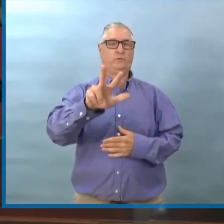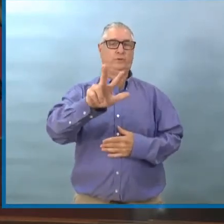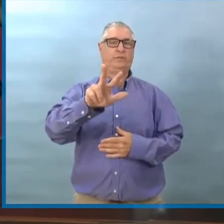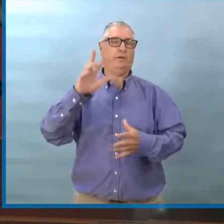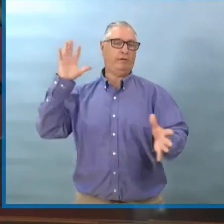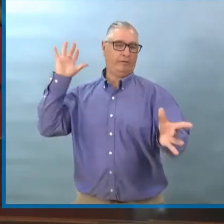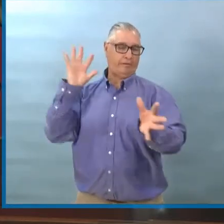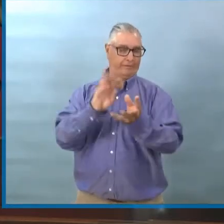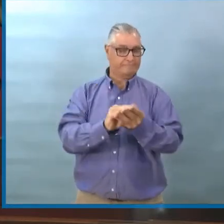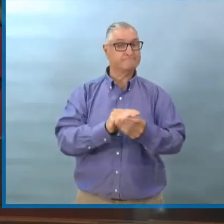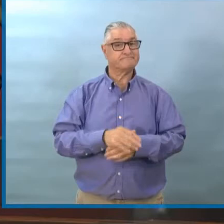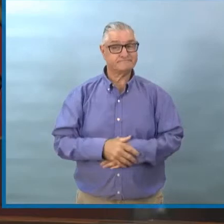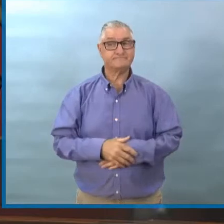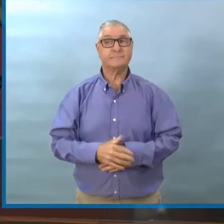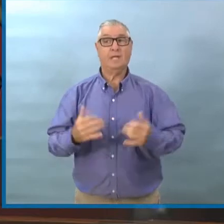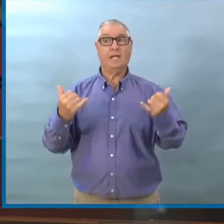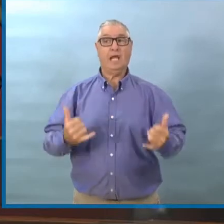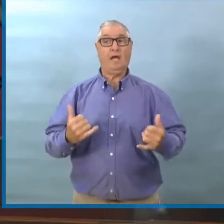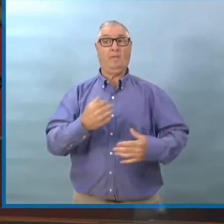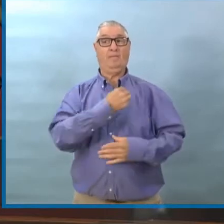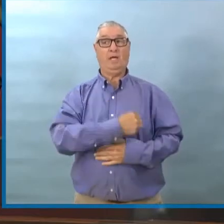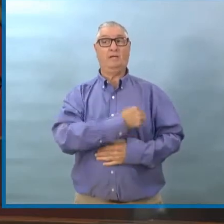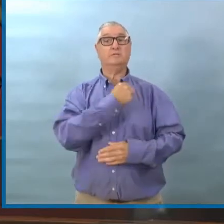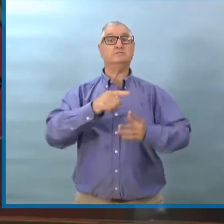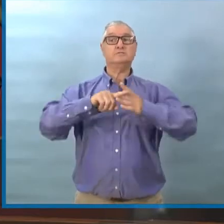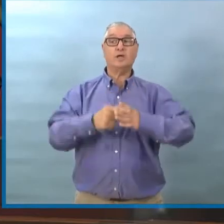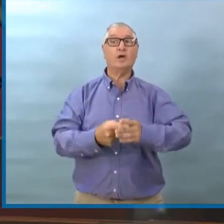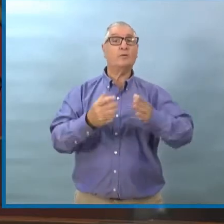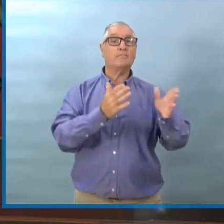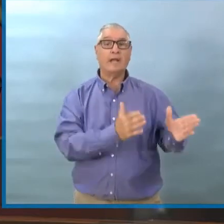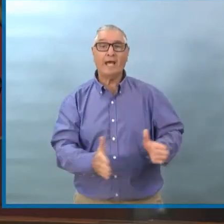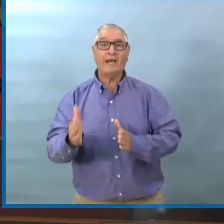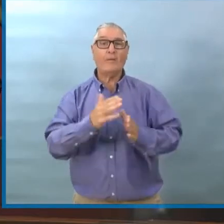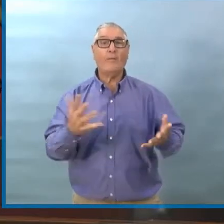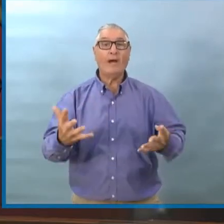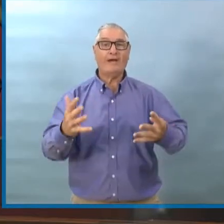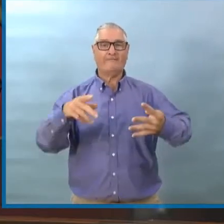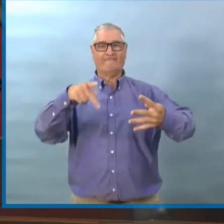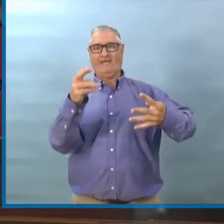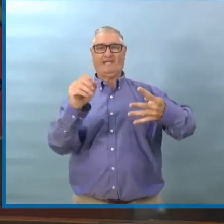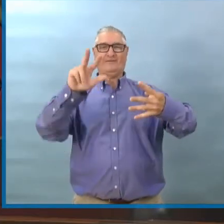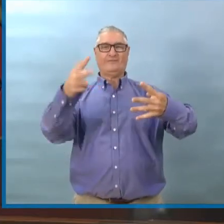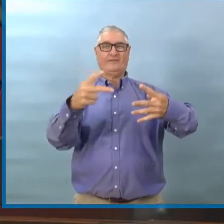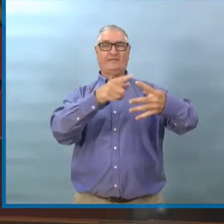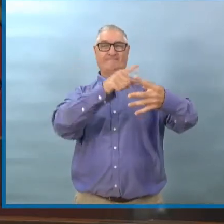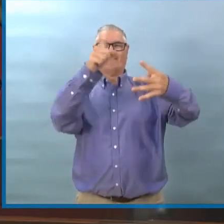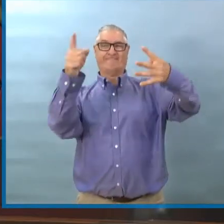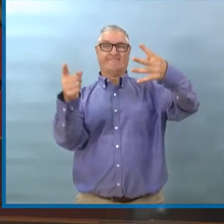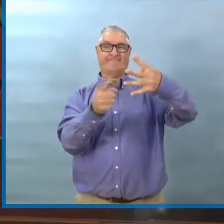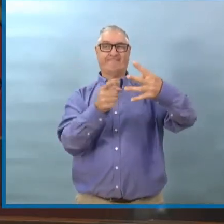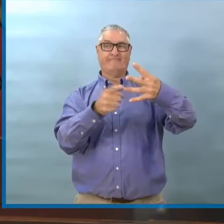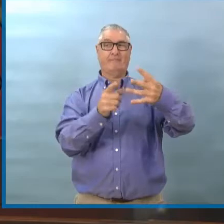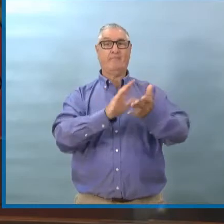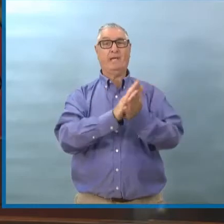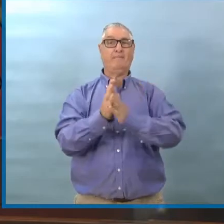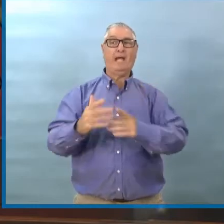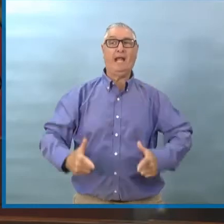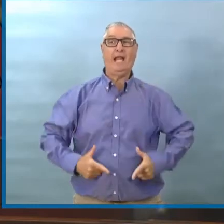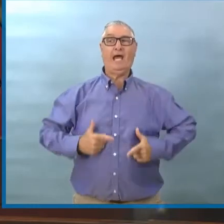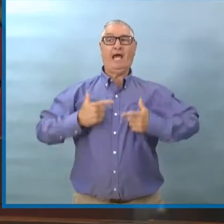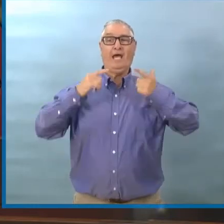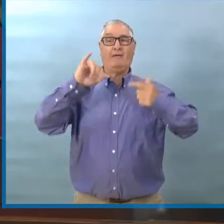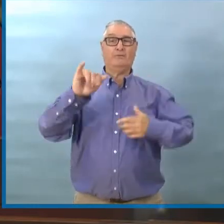La phase 3 du plan de réouverture va entrer en vigueur le 21 juin, comme ça a été